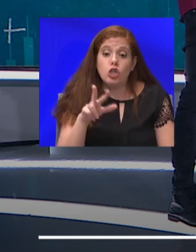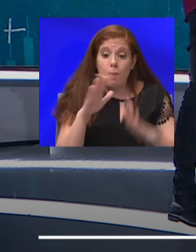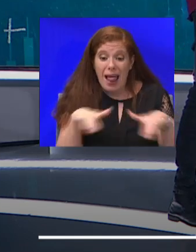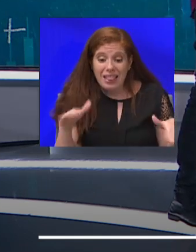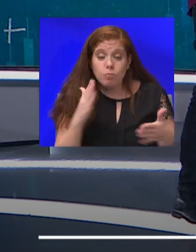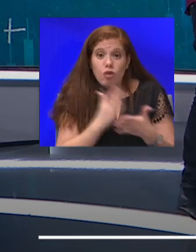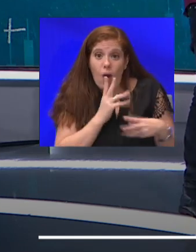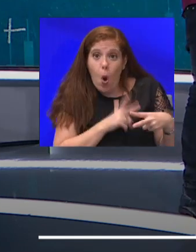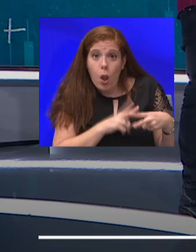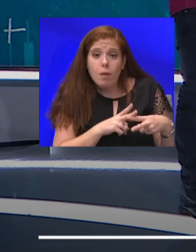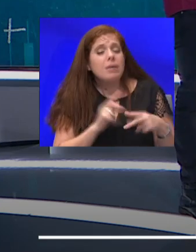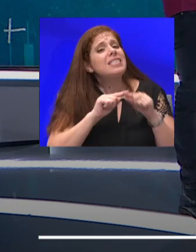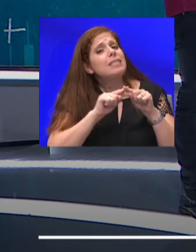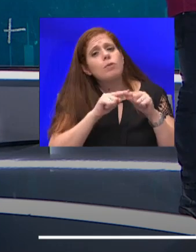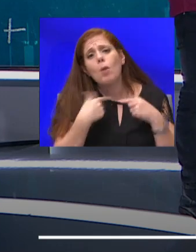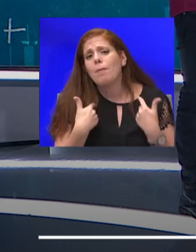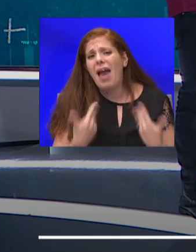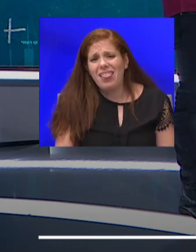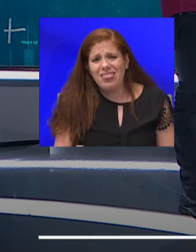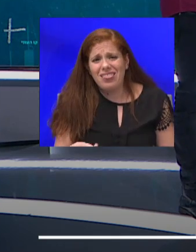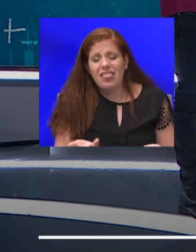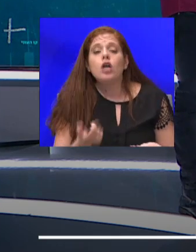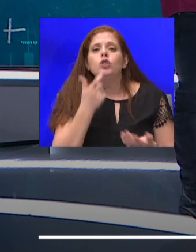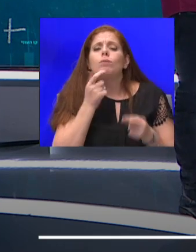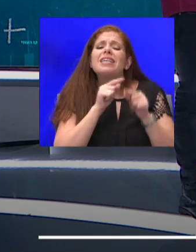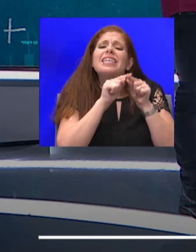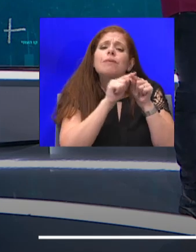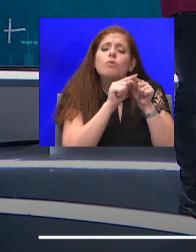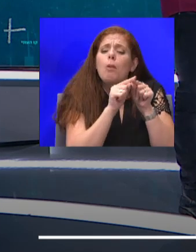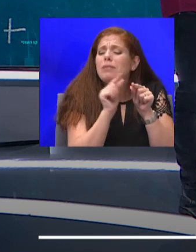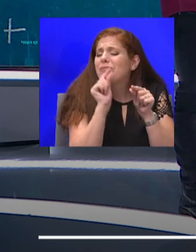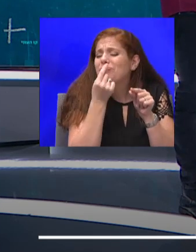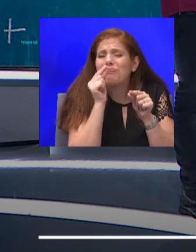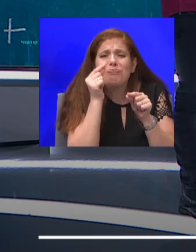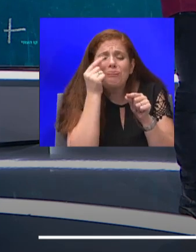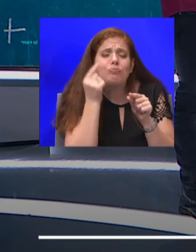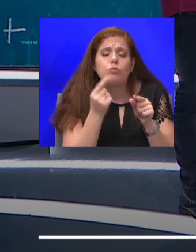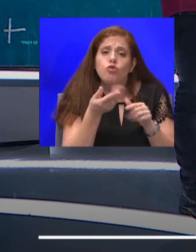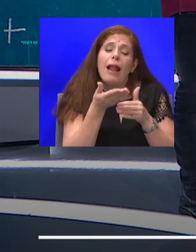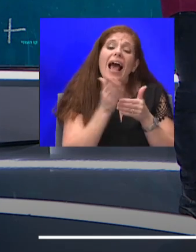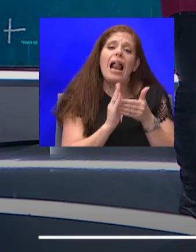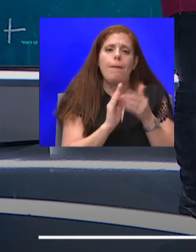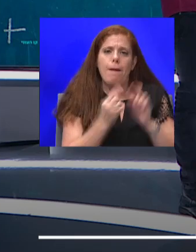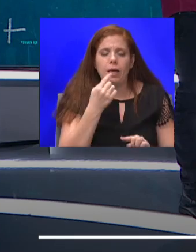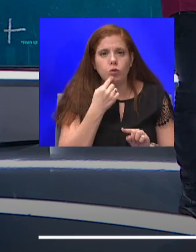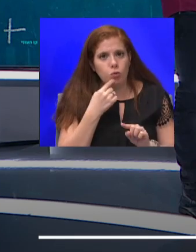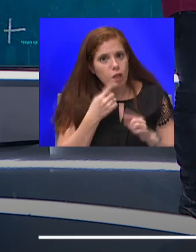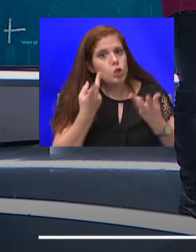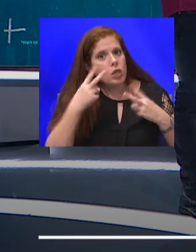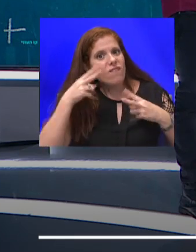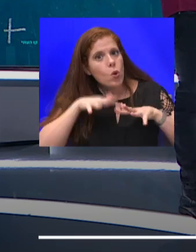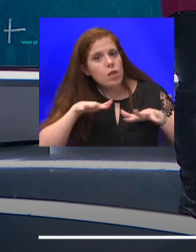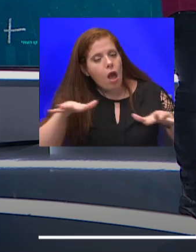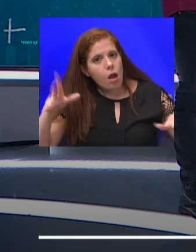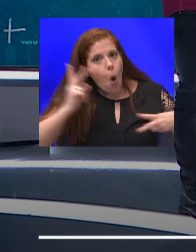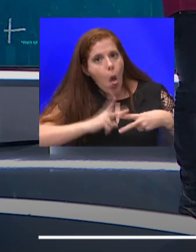הסימפטומטיים מייצגים שבריר אחוז של המקרים בפועל. כלומר, היקף התחלואה בילדים הוא הרבה הרבה יותר גדול. אוקיי,